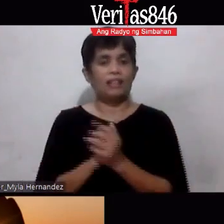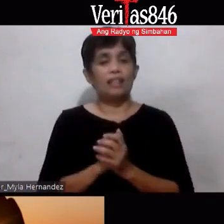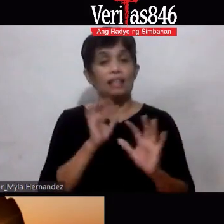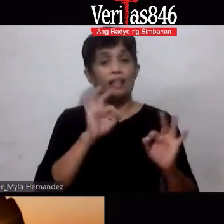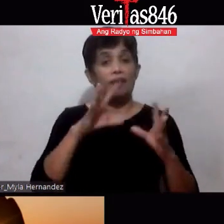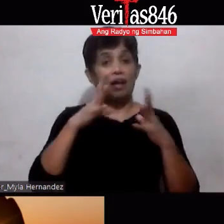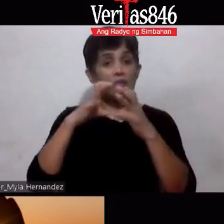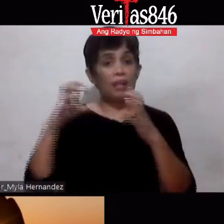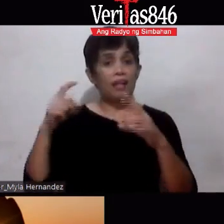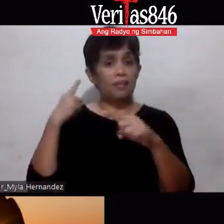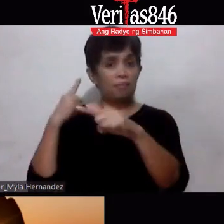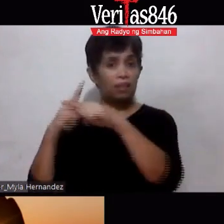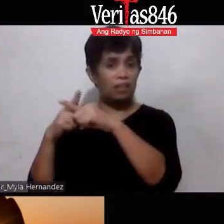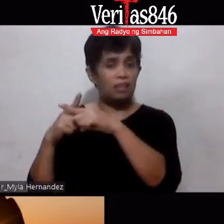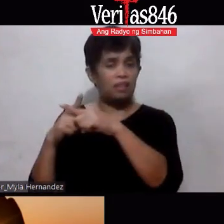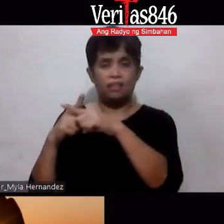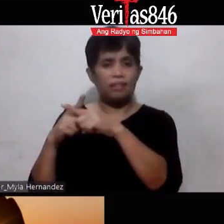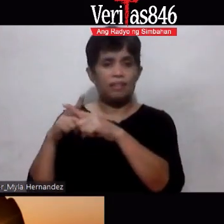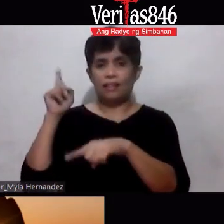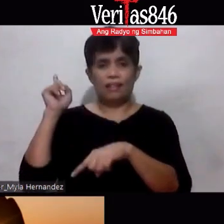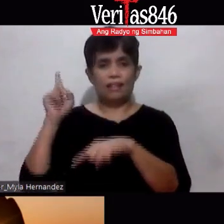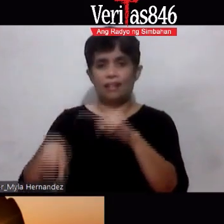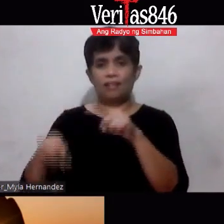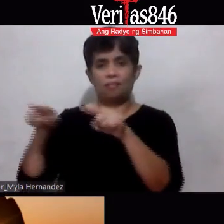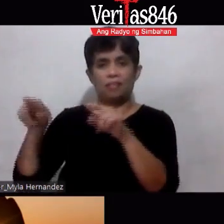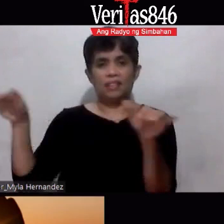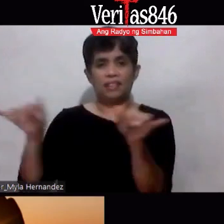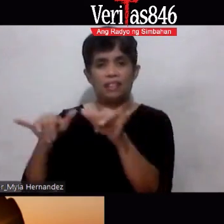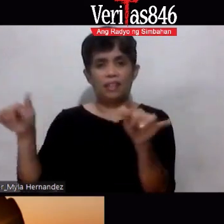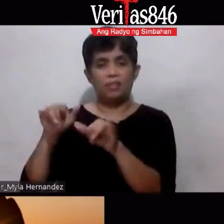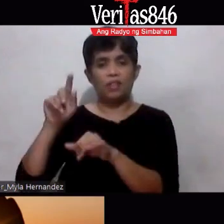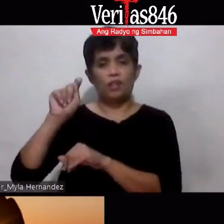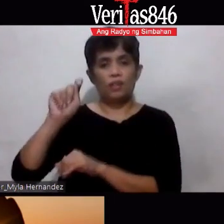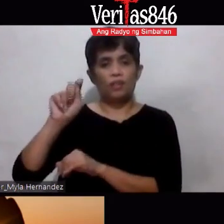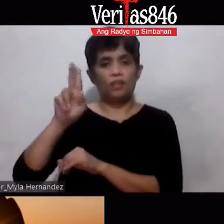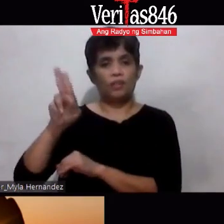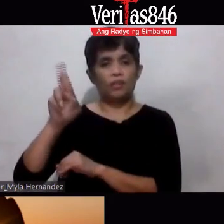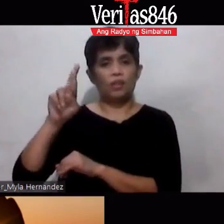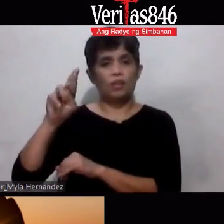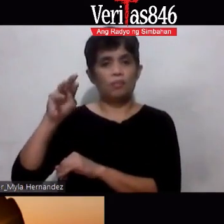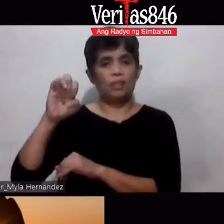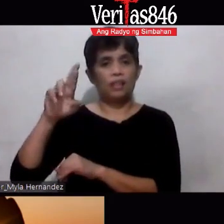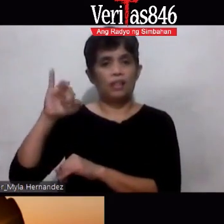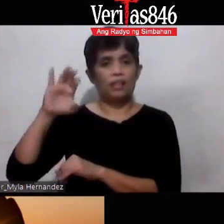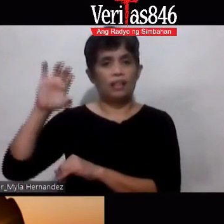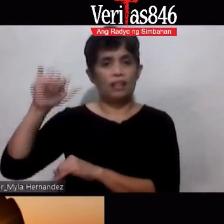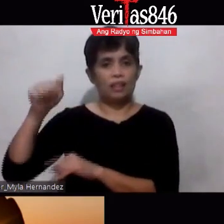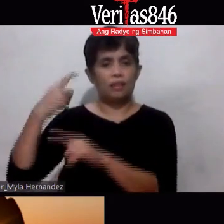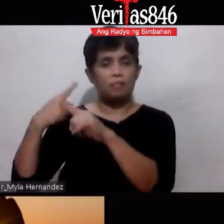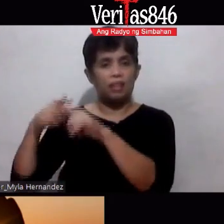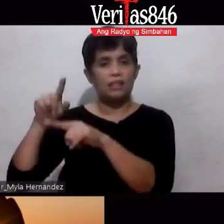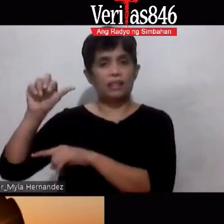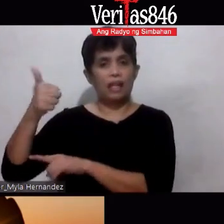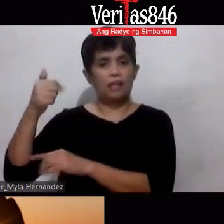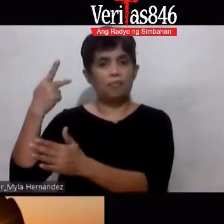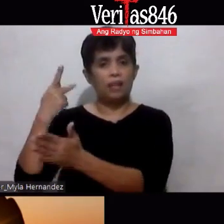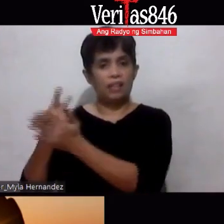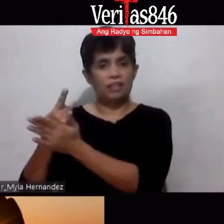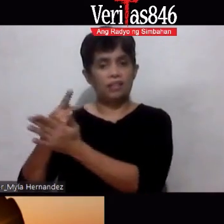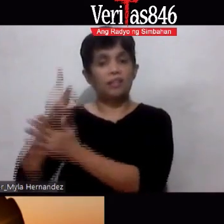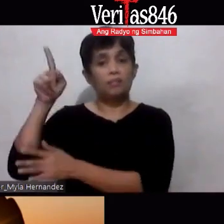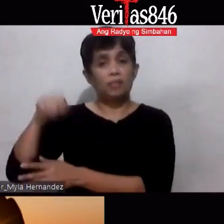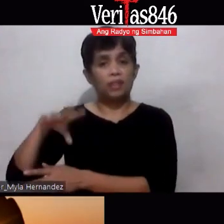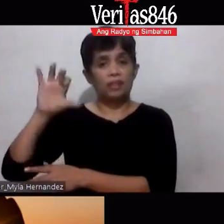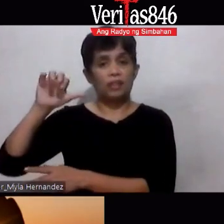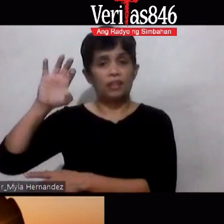Ampalaya Plus hindi pwedeng maging pareho yung Turmerica Plus ay 10 pesos per capsule kung yung ibinibenta